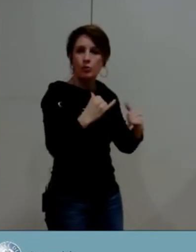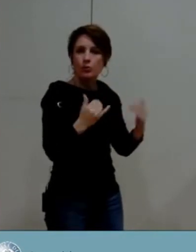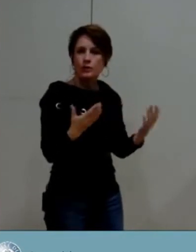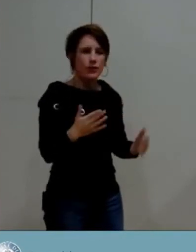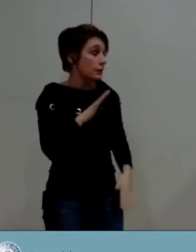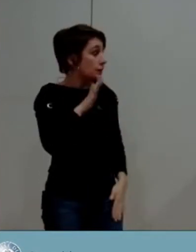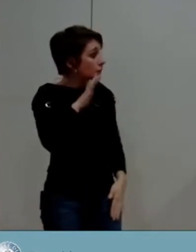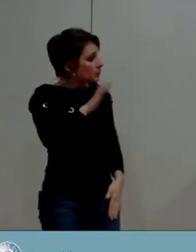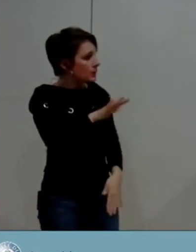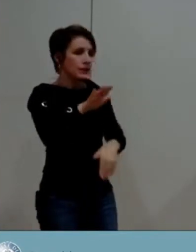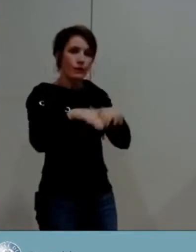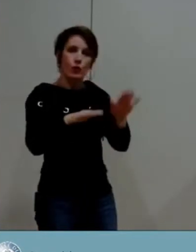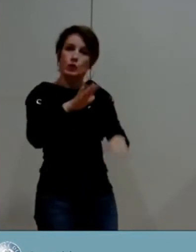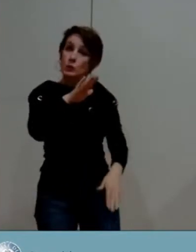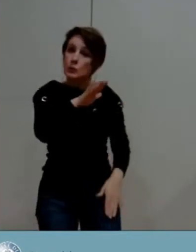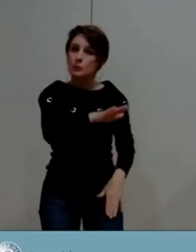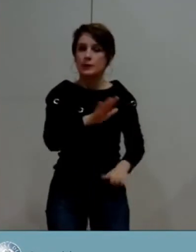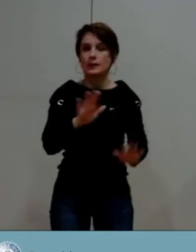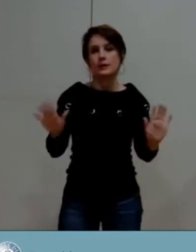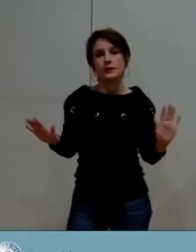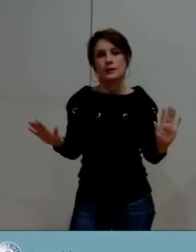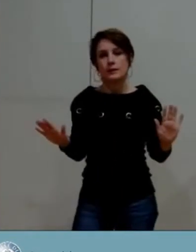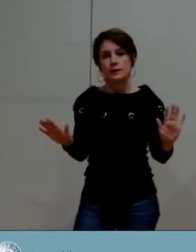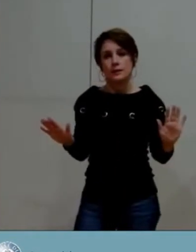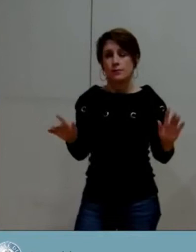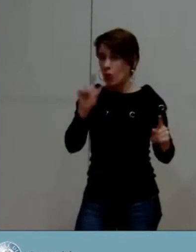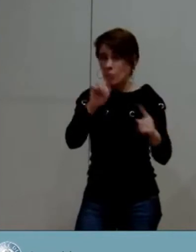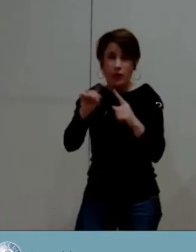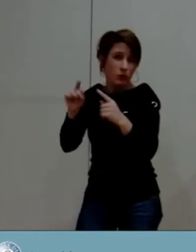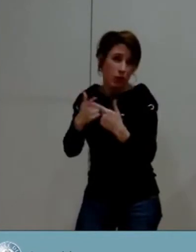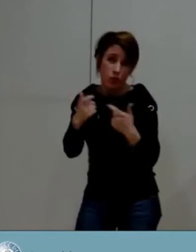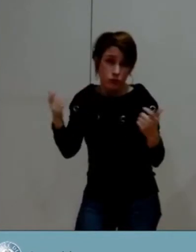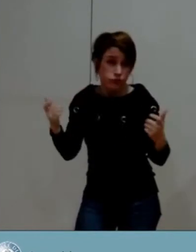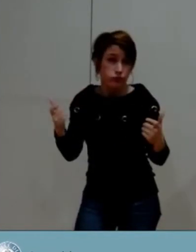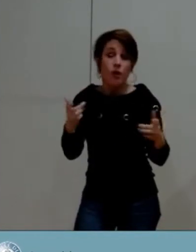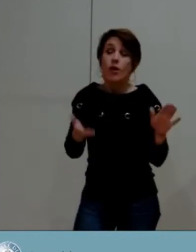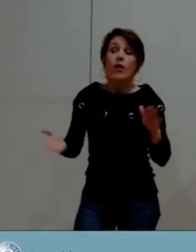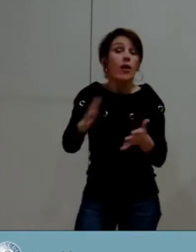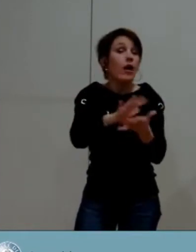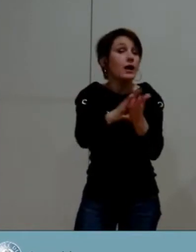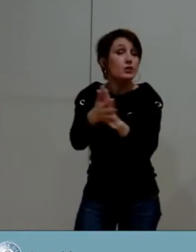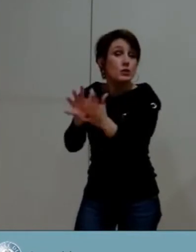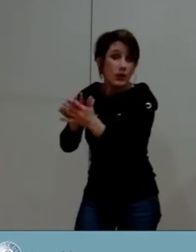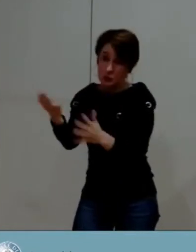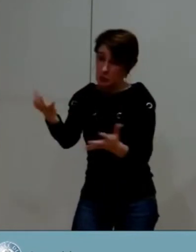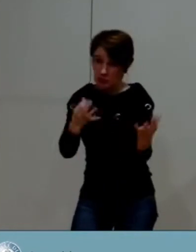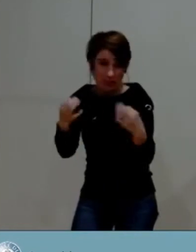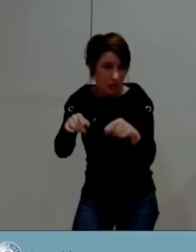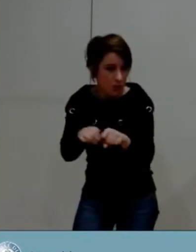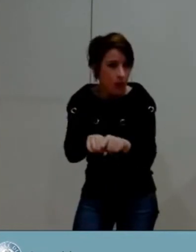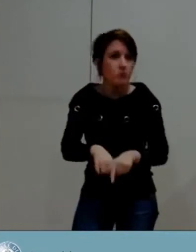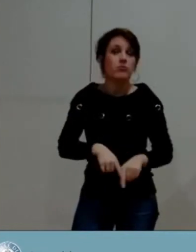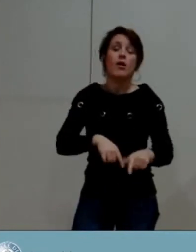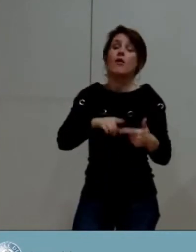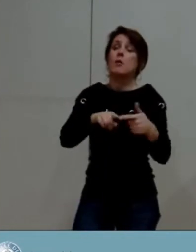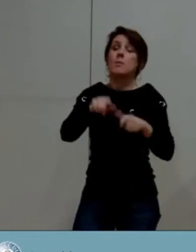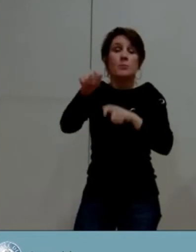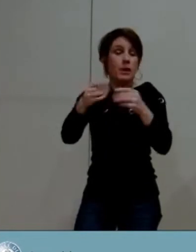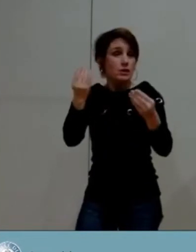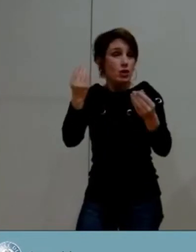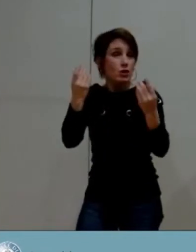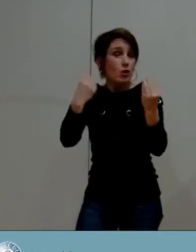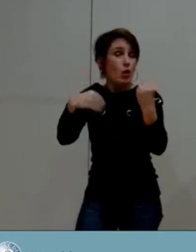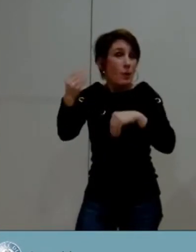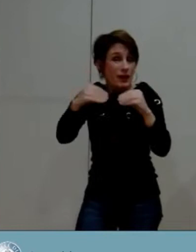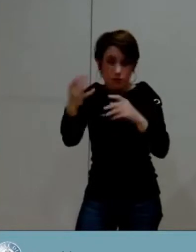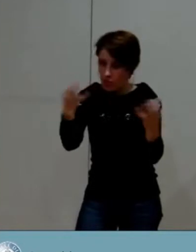façon de fonctionner dans tous les domaines. Les mêmes plaintes viennent des associations de quartiers, des commerçants, des